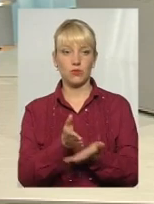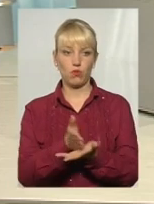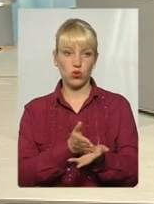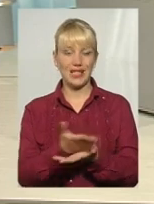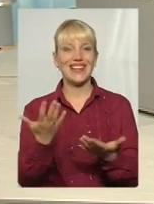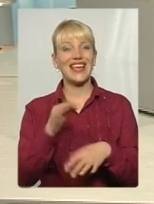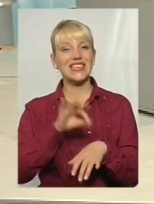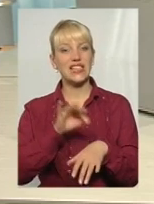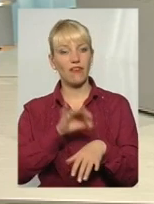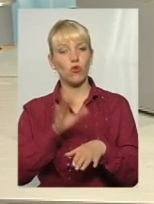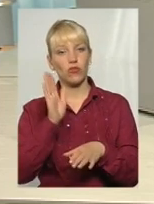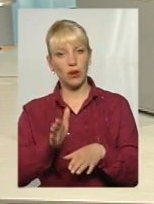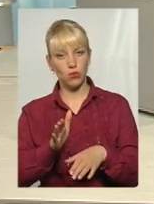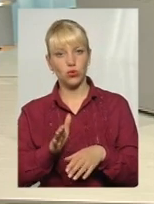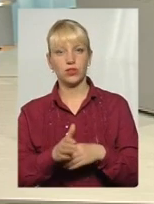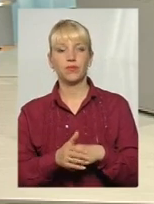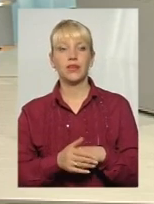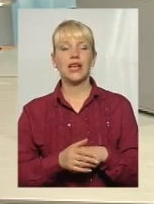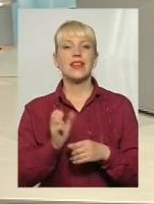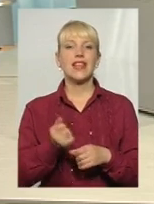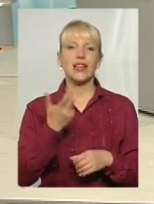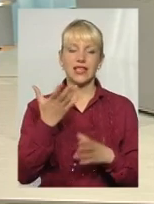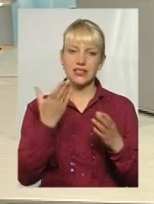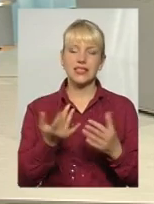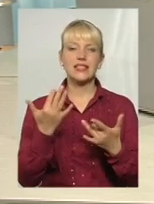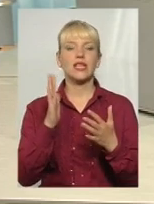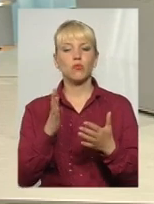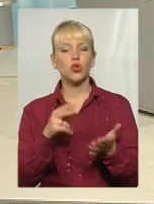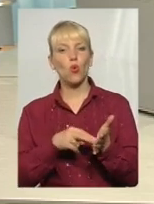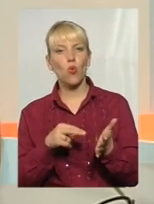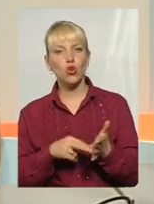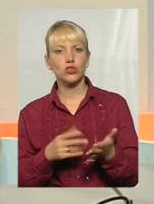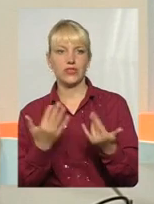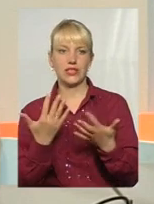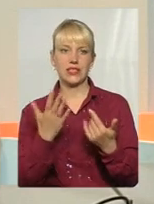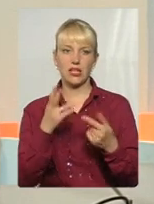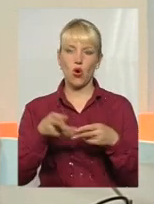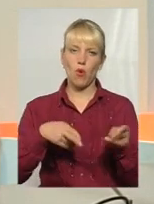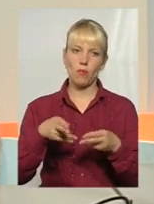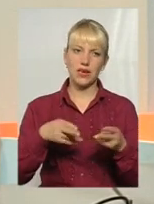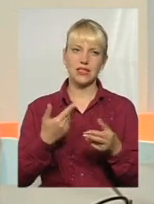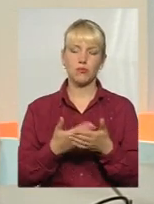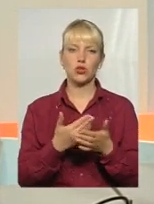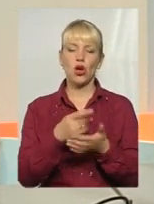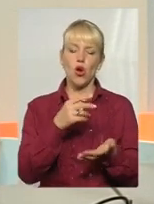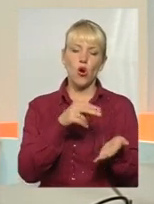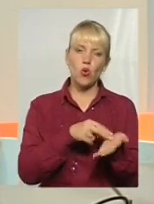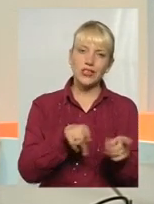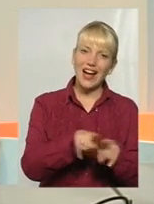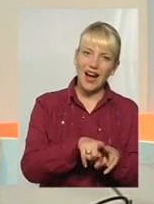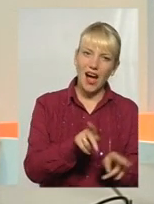захворювання будуть прилікувати на кількість днів, скільки це буде коштувати. Наприклад, скільки операція апентомія стоїть, скільки